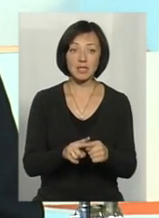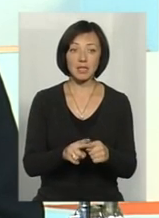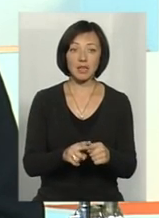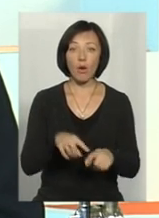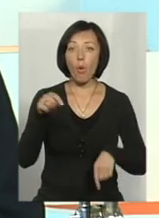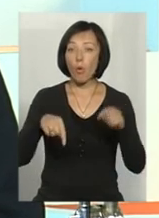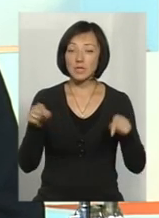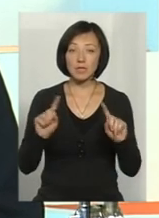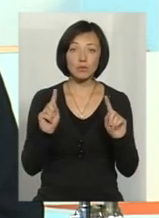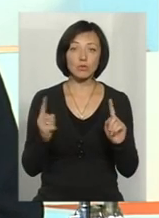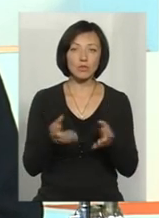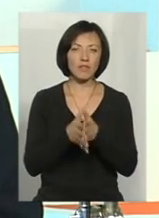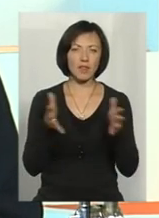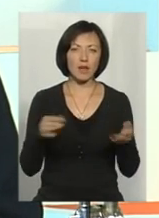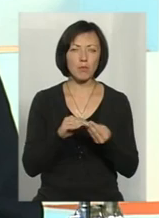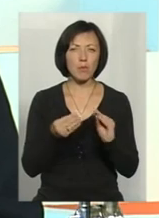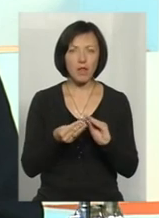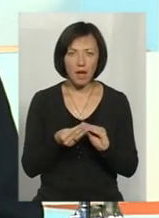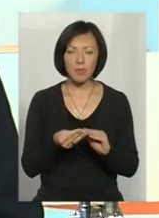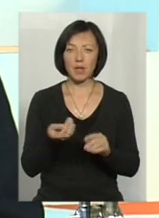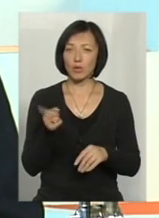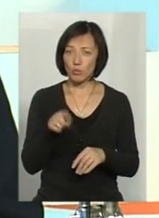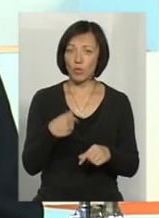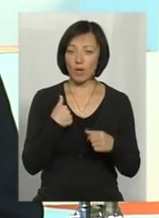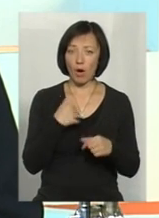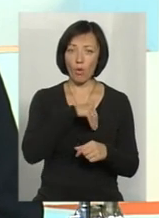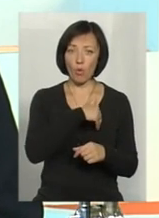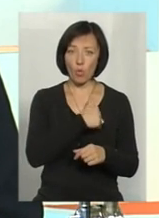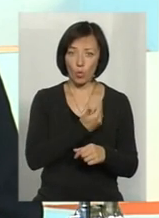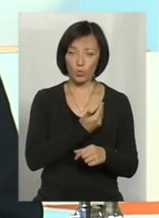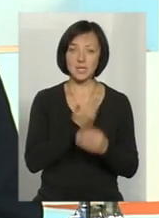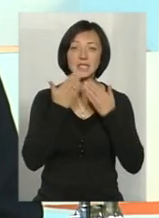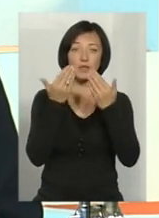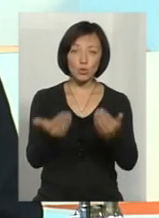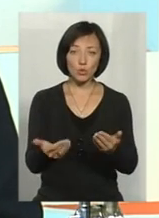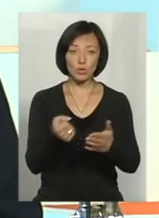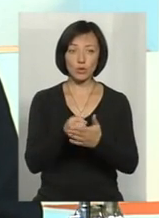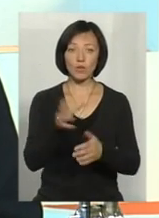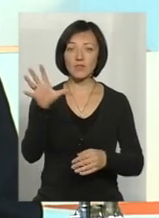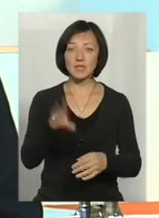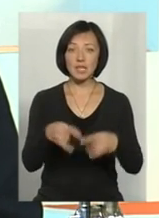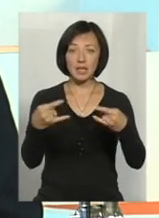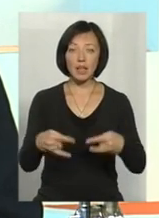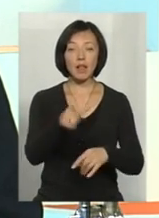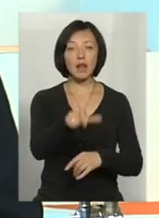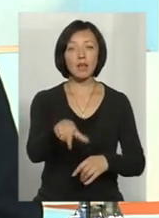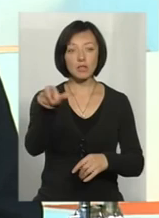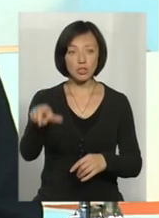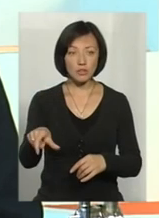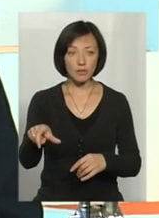зараз осінь, і це надзвичайно велика проблема, і тому, користуючись нагодою, хочу звернутися до всіх телеглядачів,